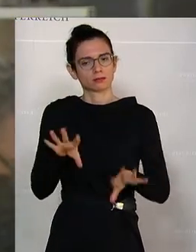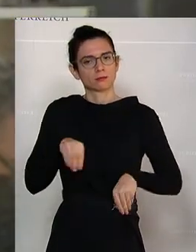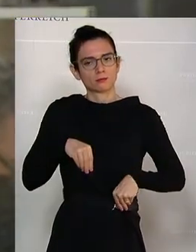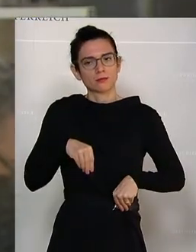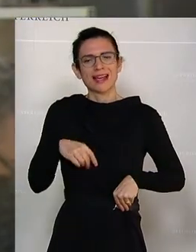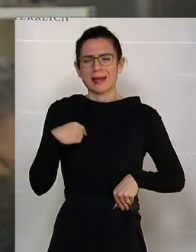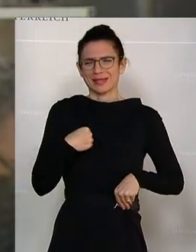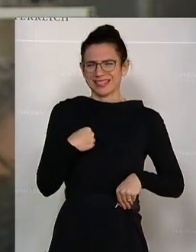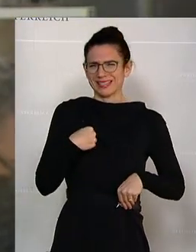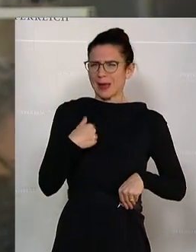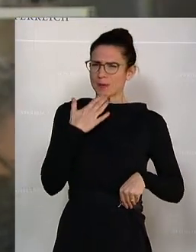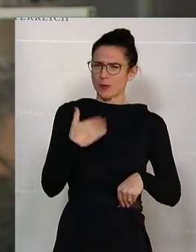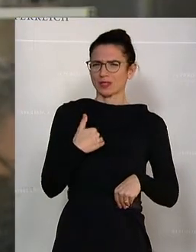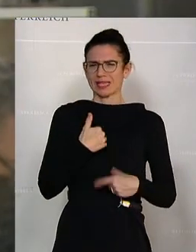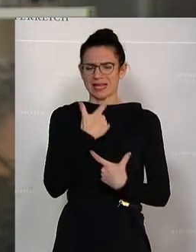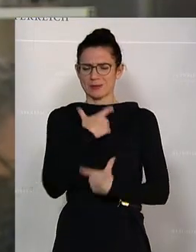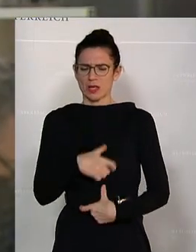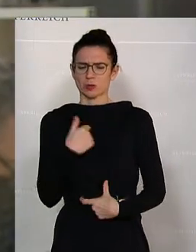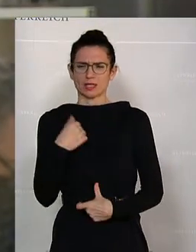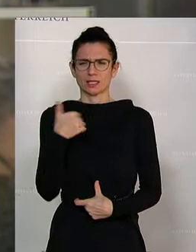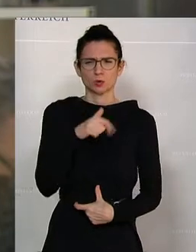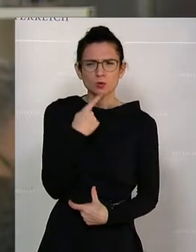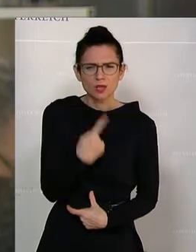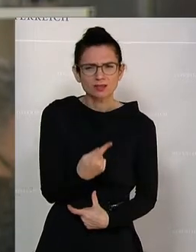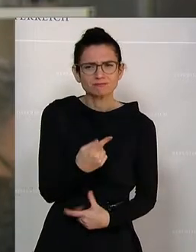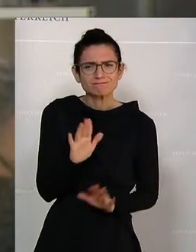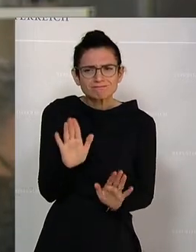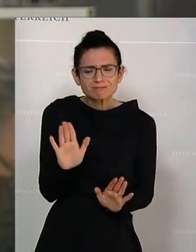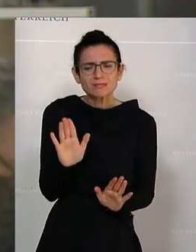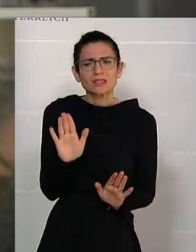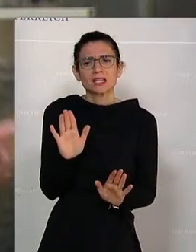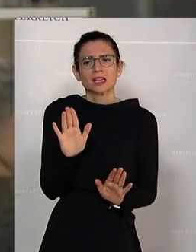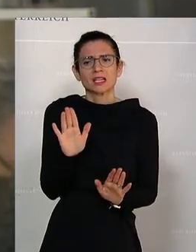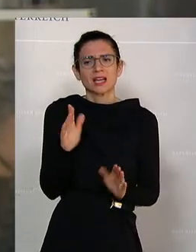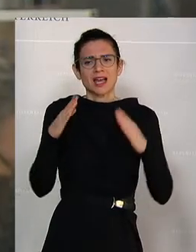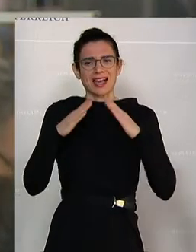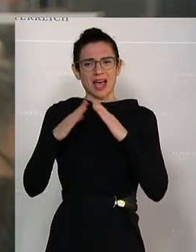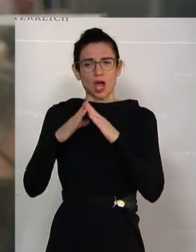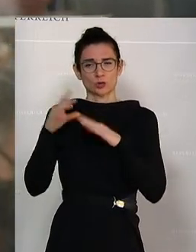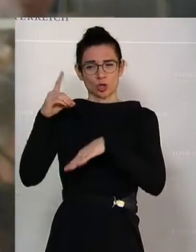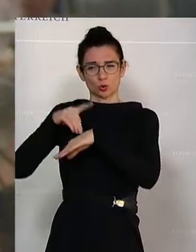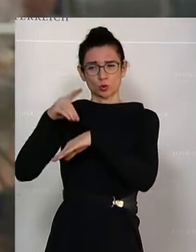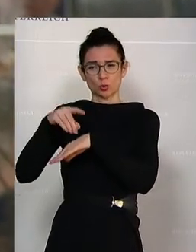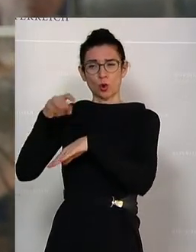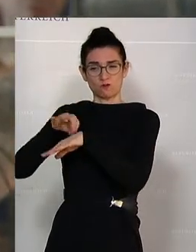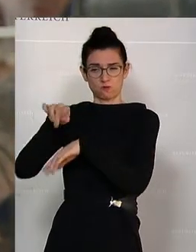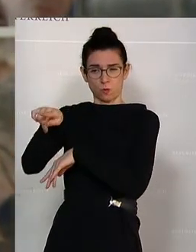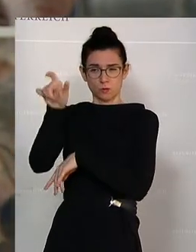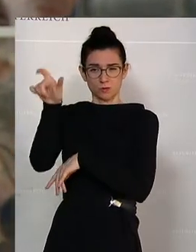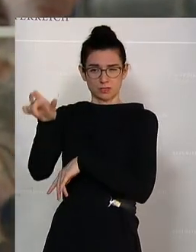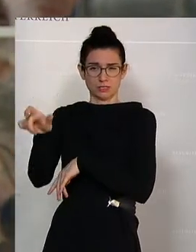Sie mir die persönliche Einschätzung. Derzeit bezeichne ich das Haus, das Dolfus-Museum, als Haus der